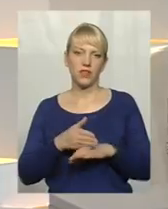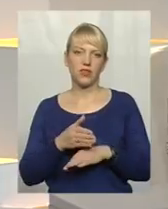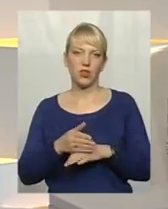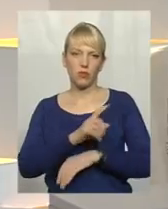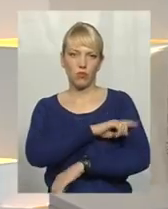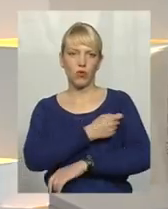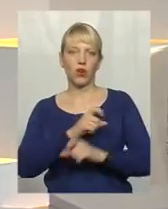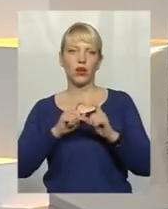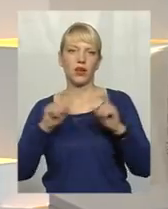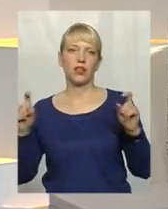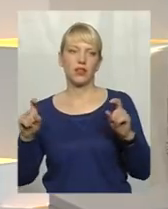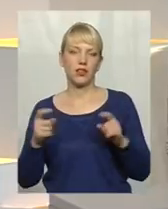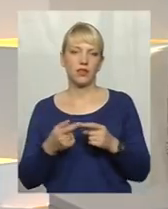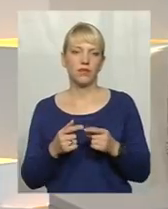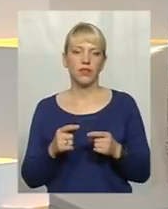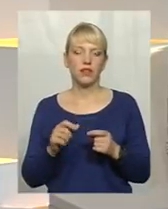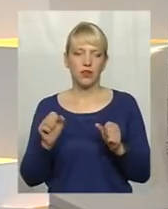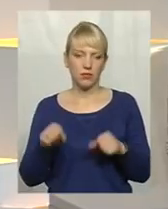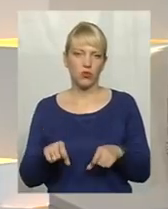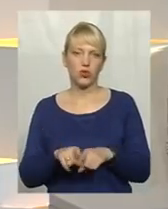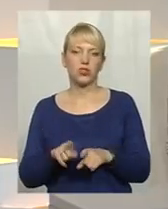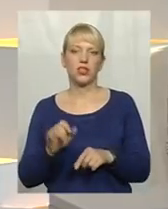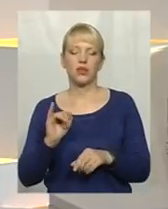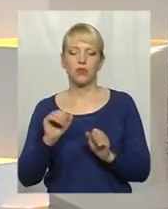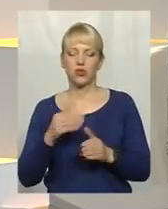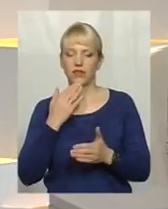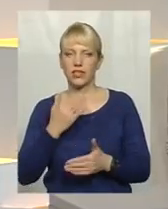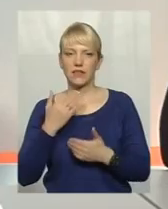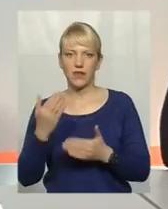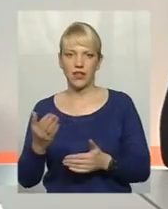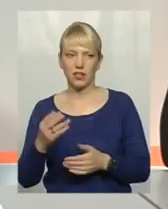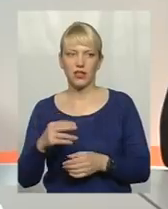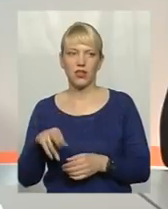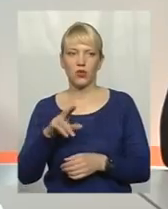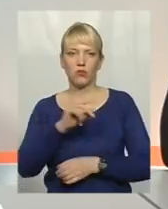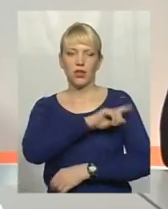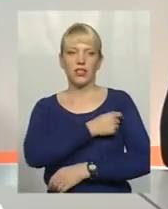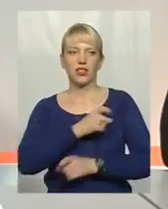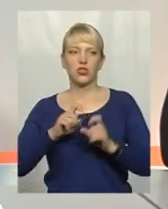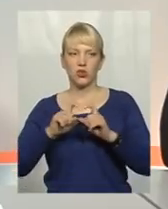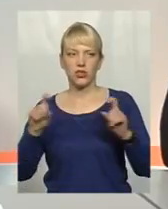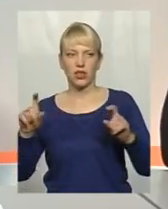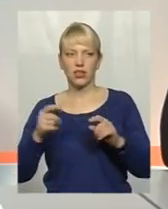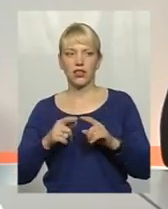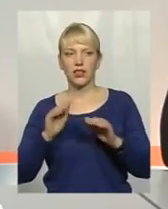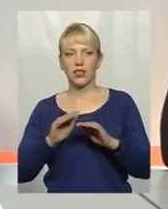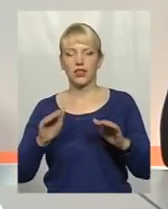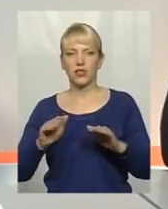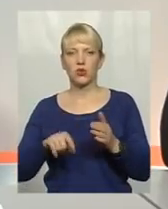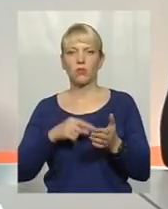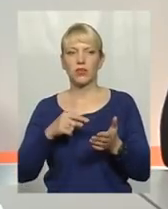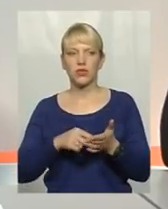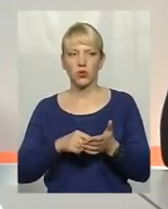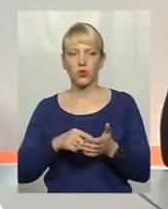поліклініці фахівця, і можливе звернення, скажімо, в медичний заклад, чи в дитячу міську лікарню, чи